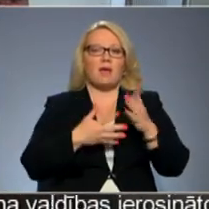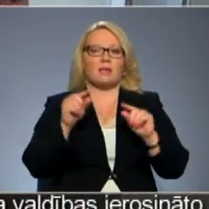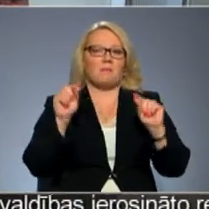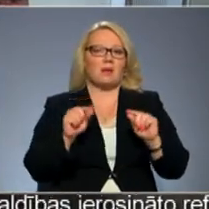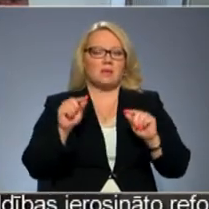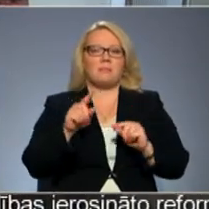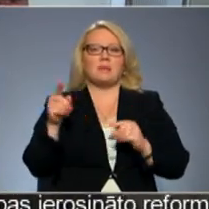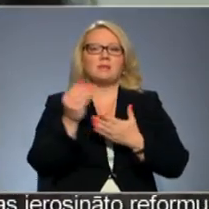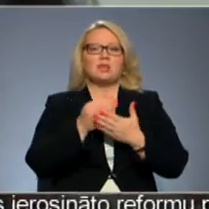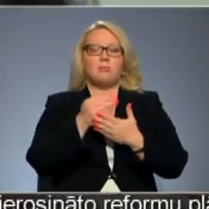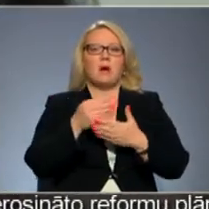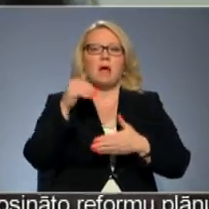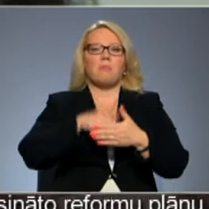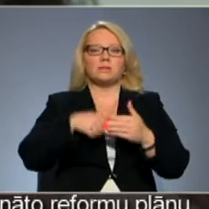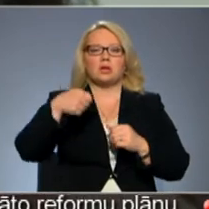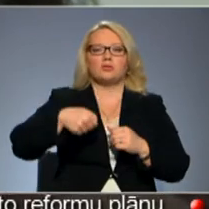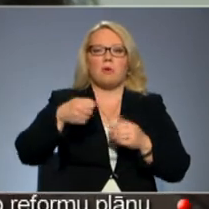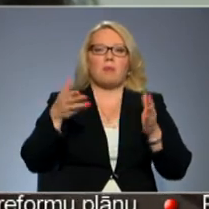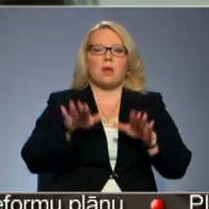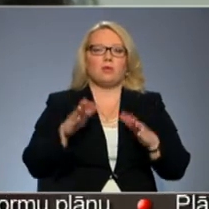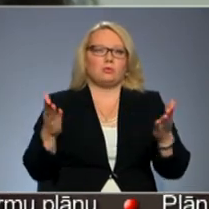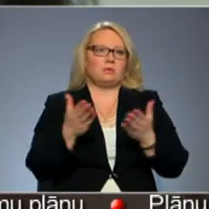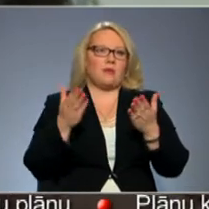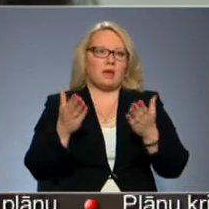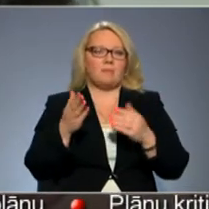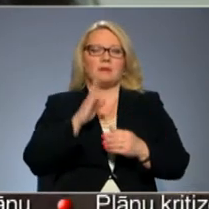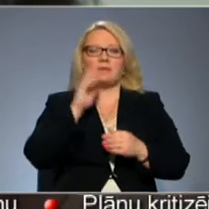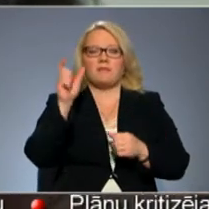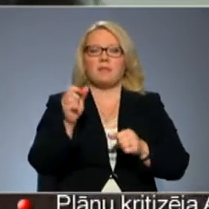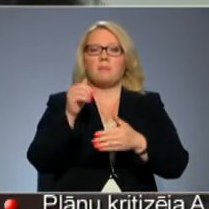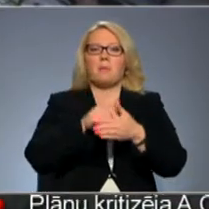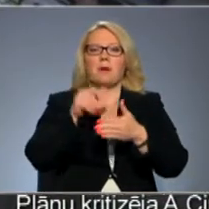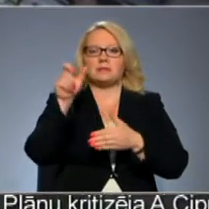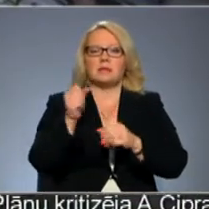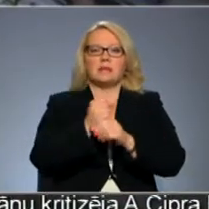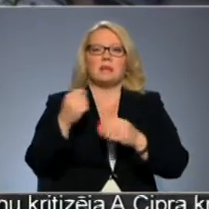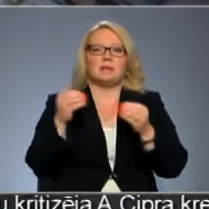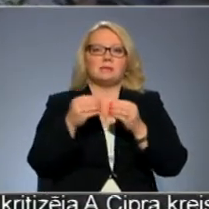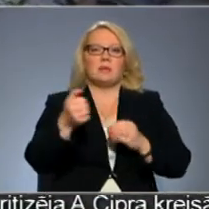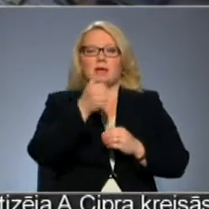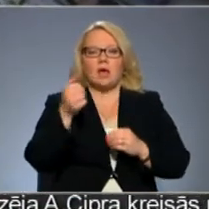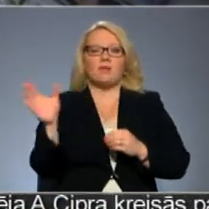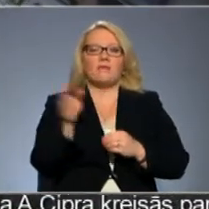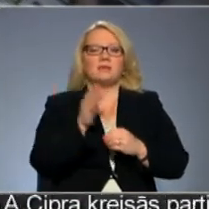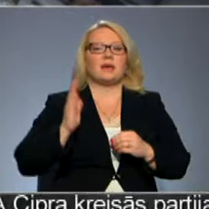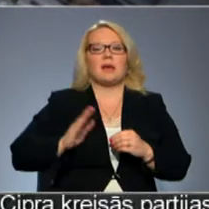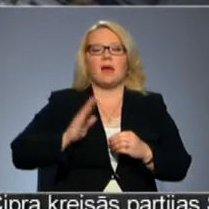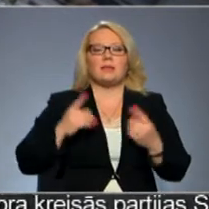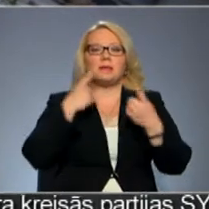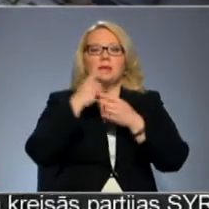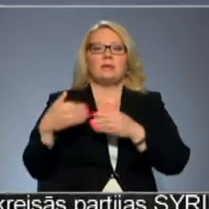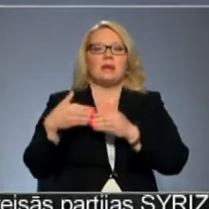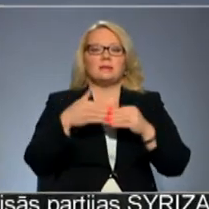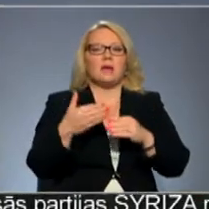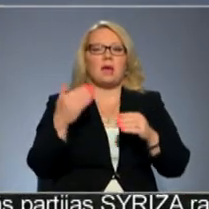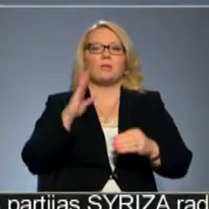nenozīmē, ka pasnieka soma ir kļuvusi vieglāka. Janīna par pasnieces strādāja jau desmit gadus. Visi klienti gaida savu zīnesē jaunu agra rīta,